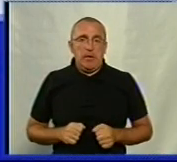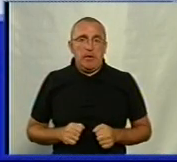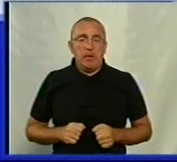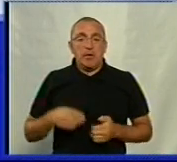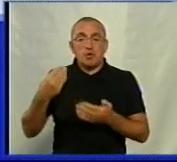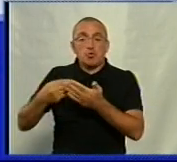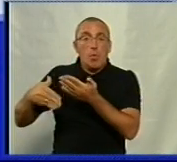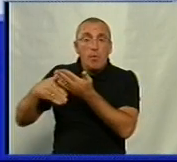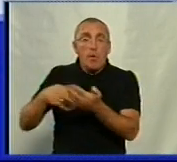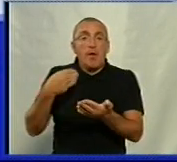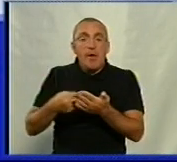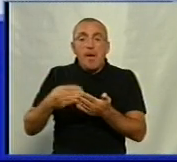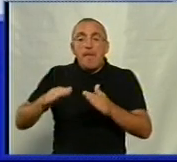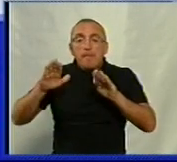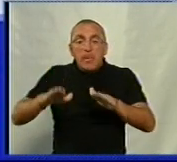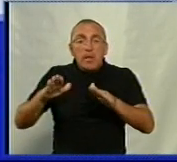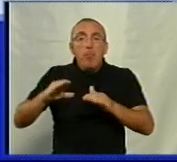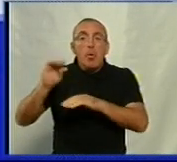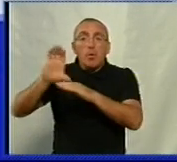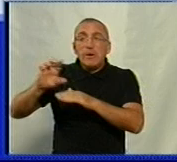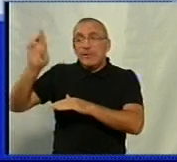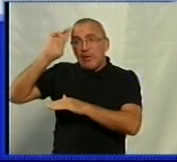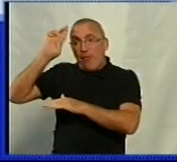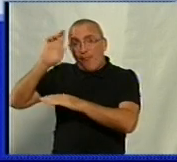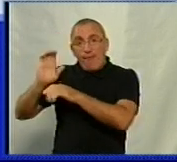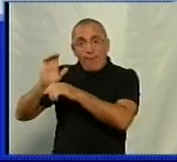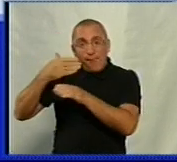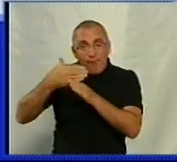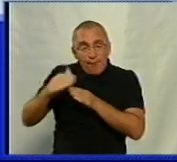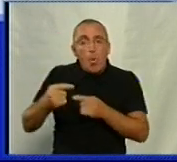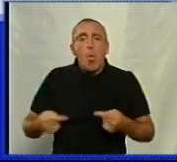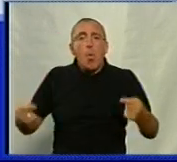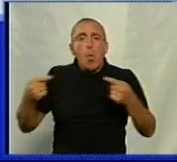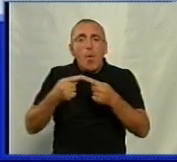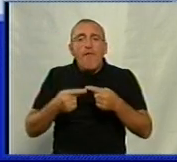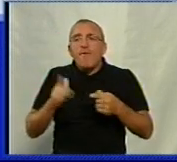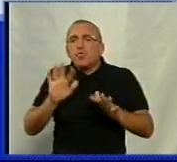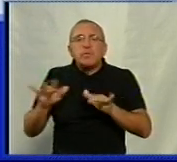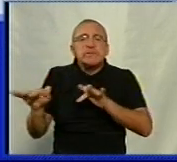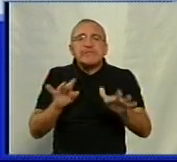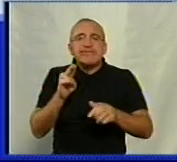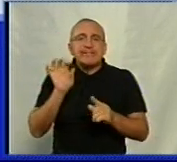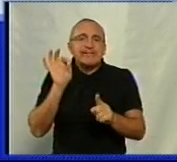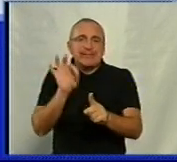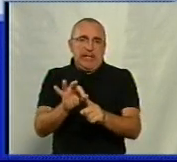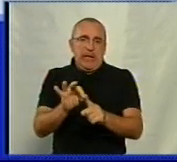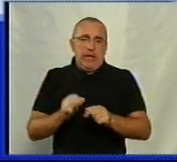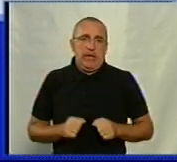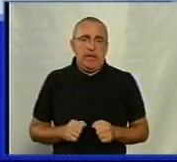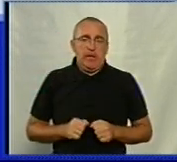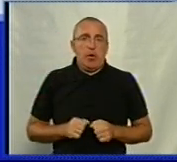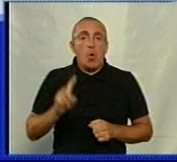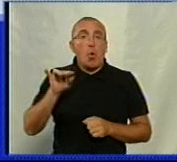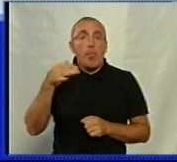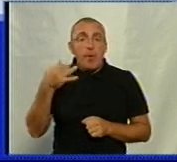Субвенція – це гроші місцевому бюджету з державного, які виділяються на конкретно визначені цілі. У